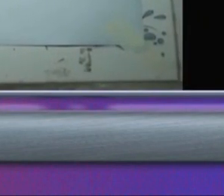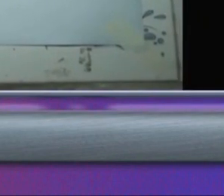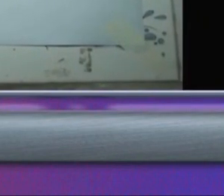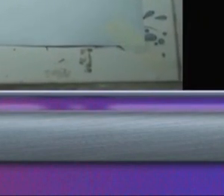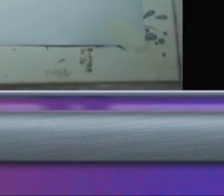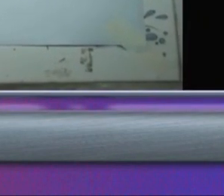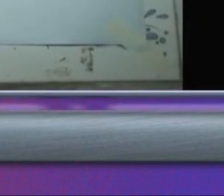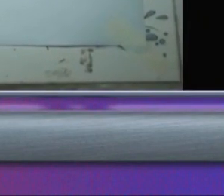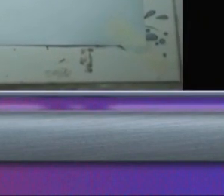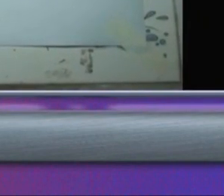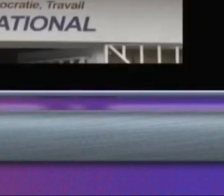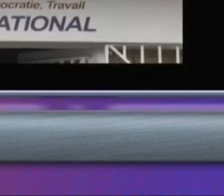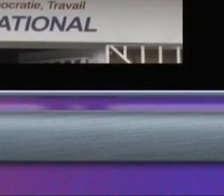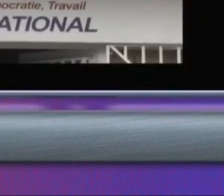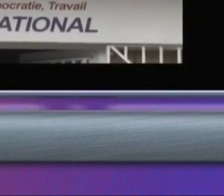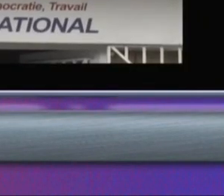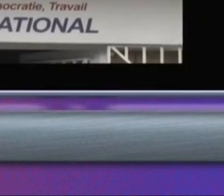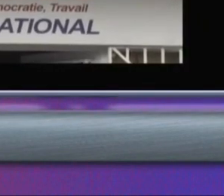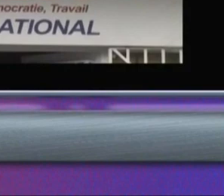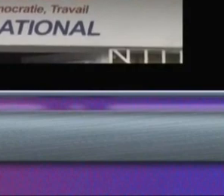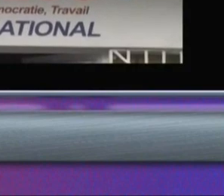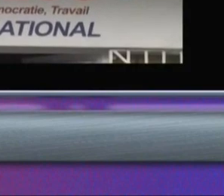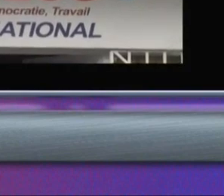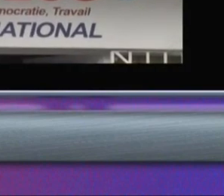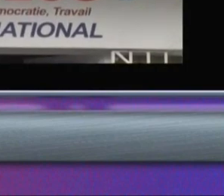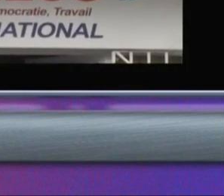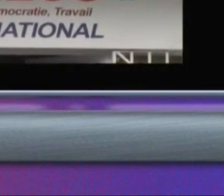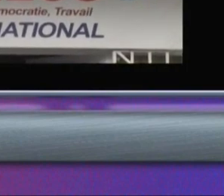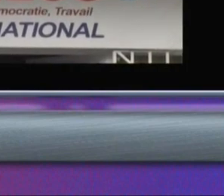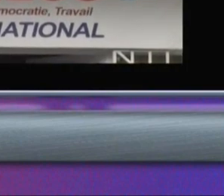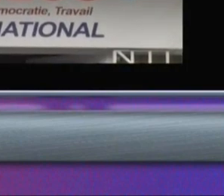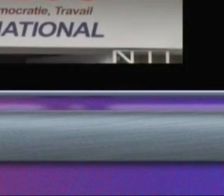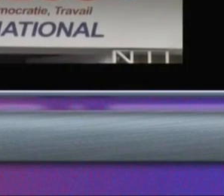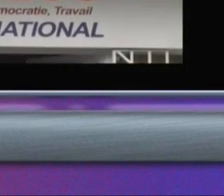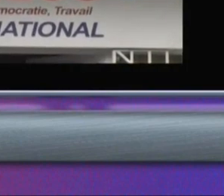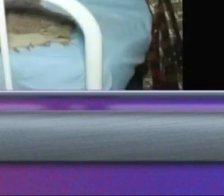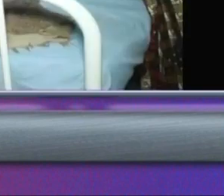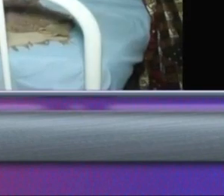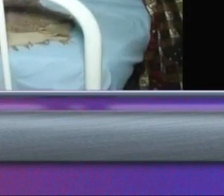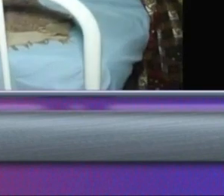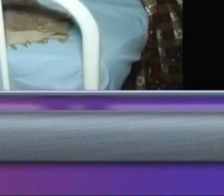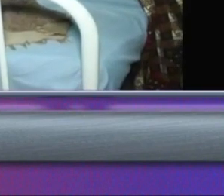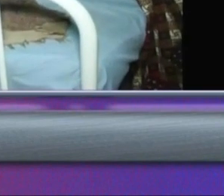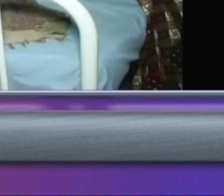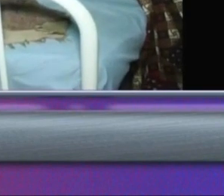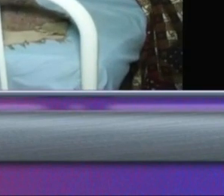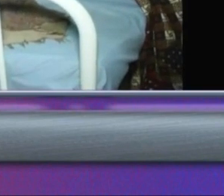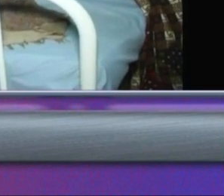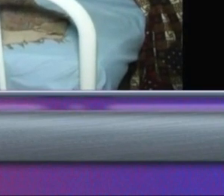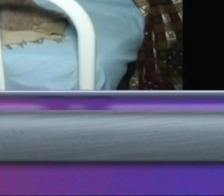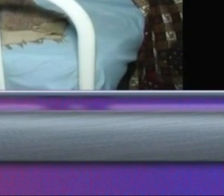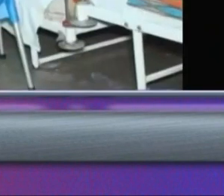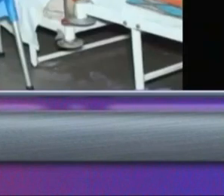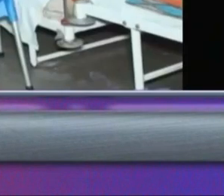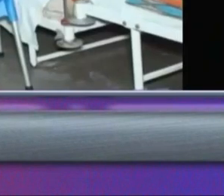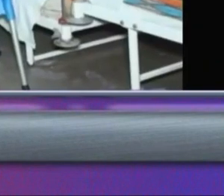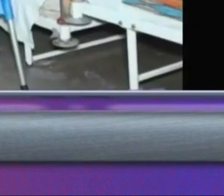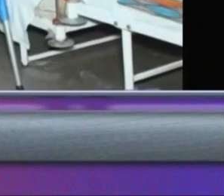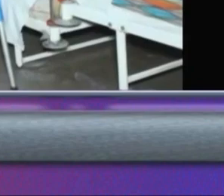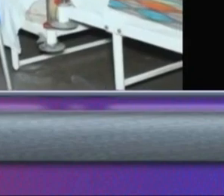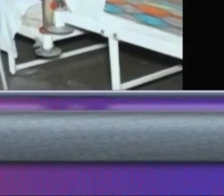blousons, les médecins du secteur public, membres du Sinamed, ont des revendications et veulent se faire